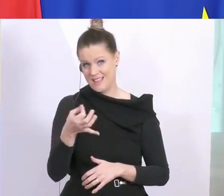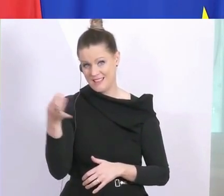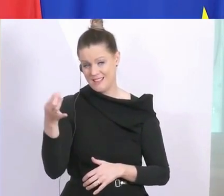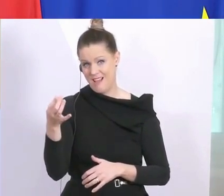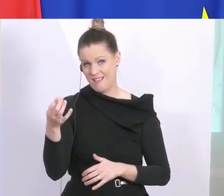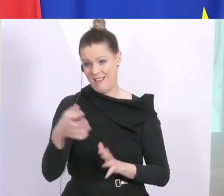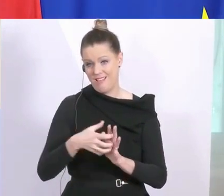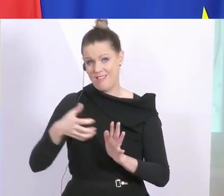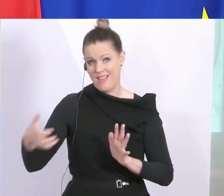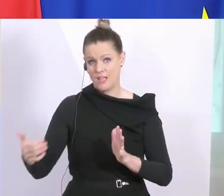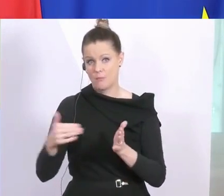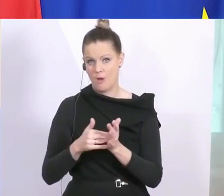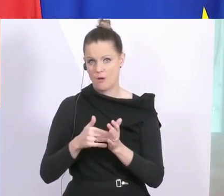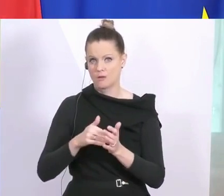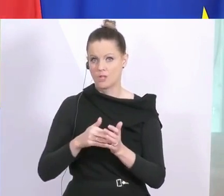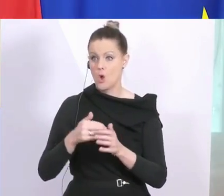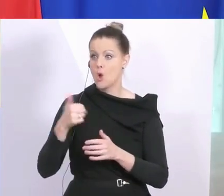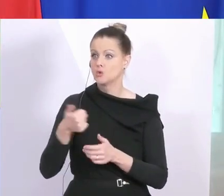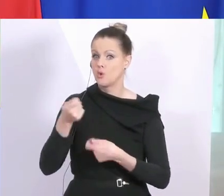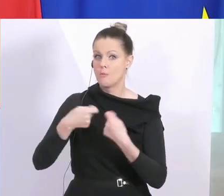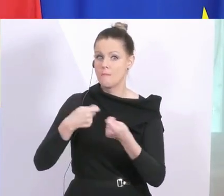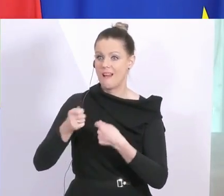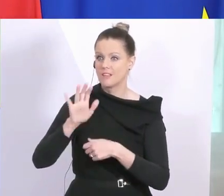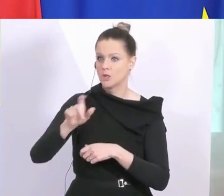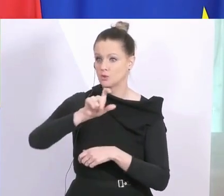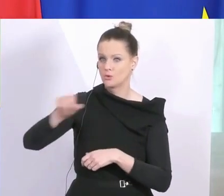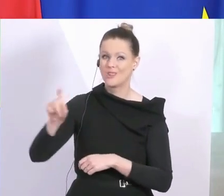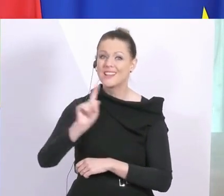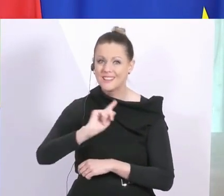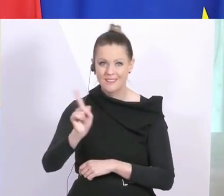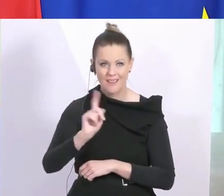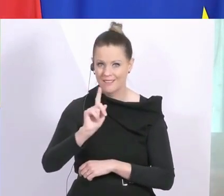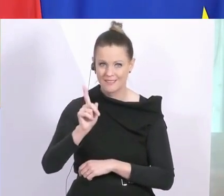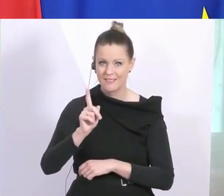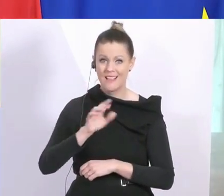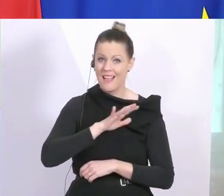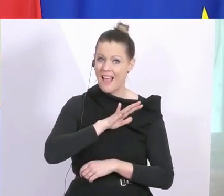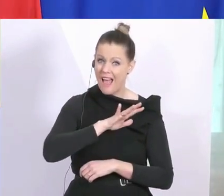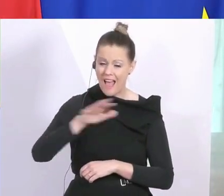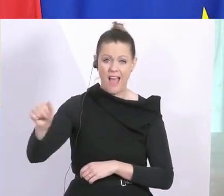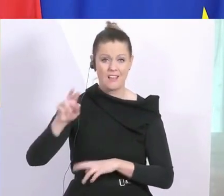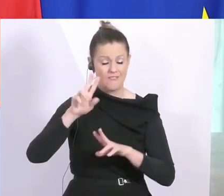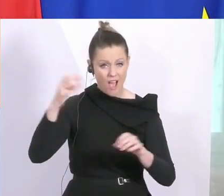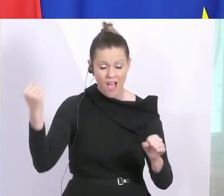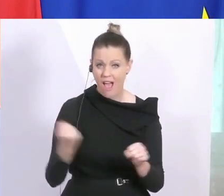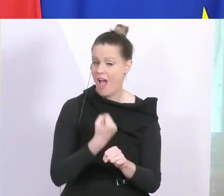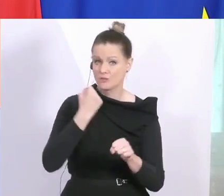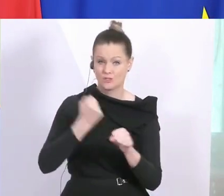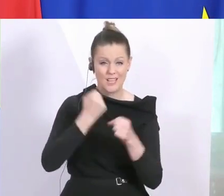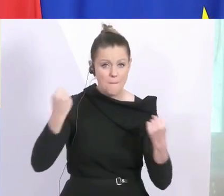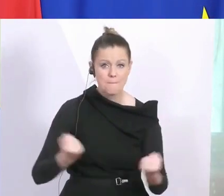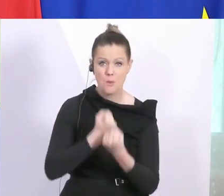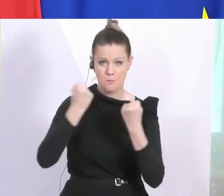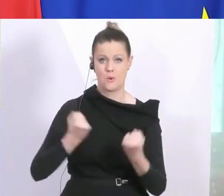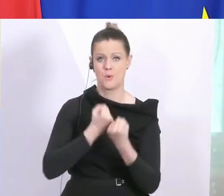dauern. Das ist nicht die Schuld der Supermärkte, sondern alle großen Supermarktketten strengen sich gerade intensiv an, sind